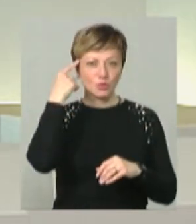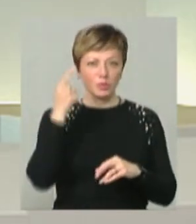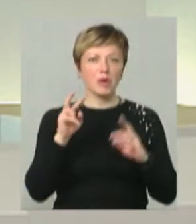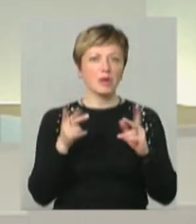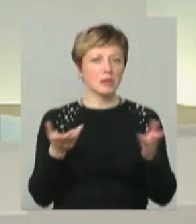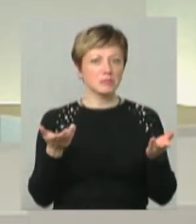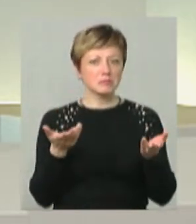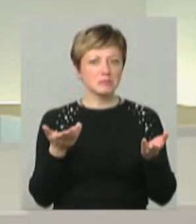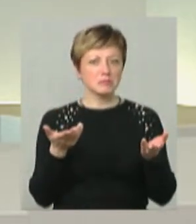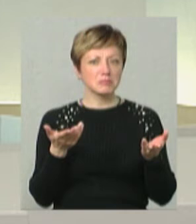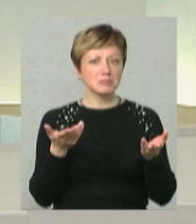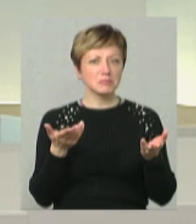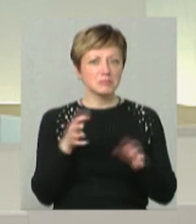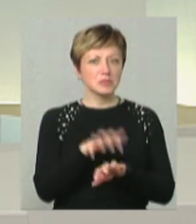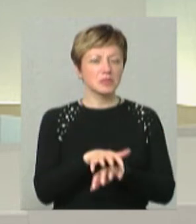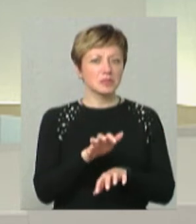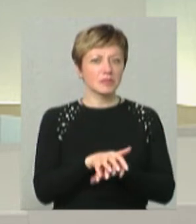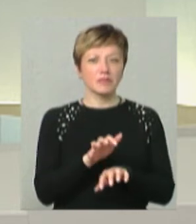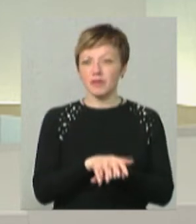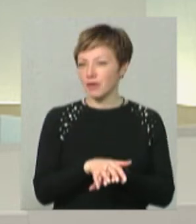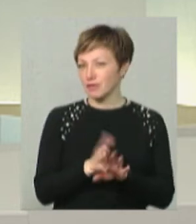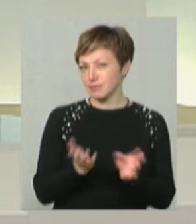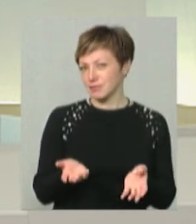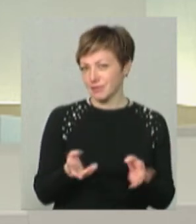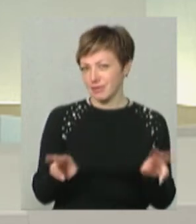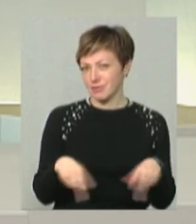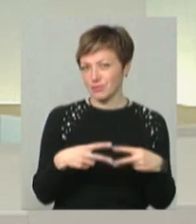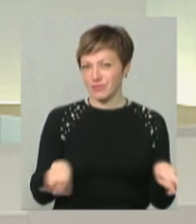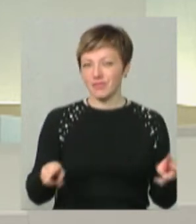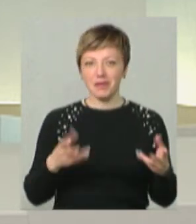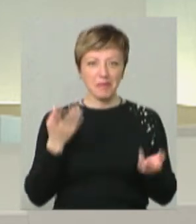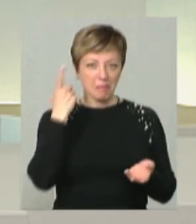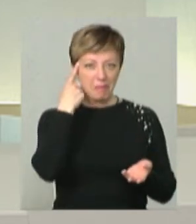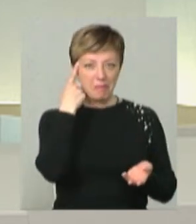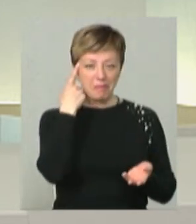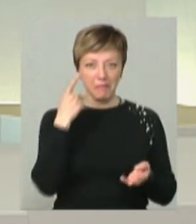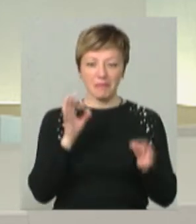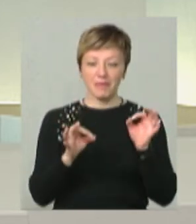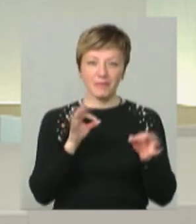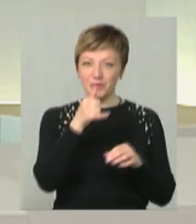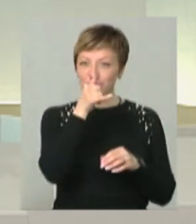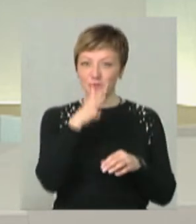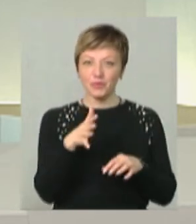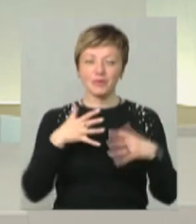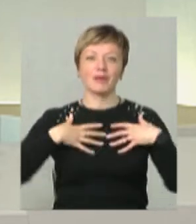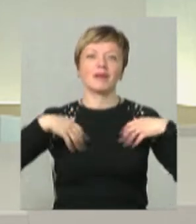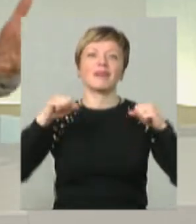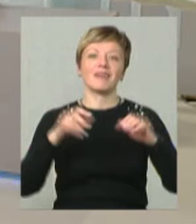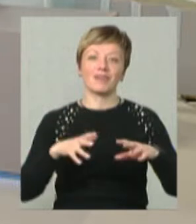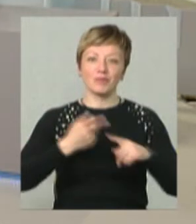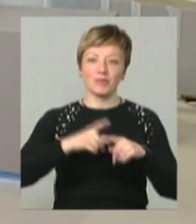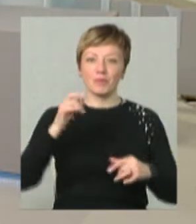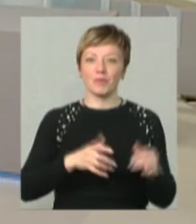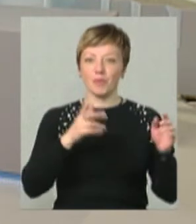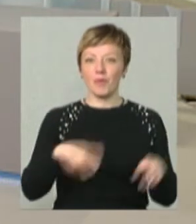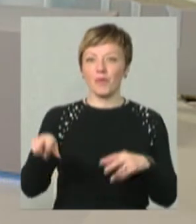а як це череликом протанцювати? Тобто домінує якийсь раціон у і вони не можуть віддатися, що черелик бух